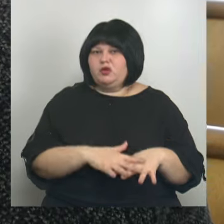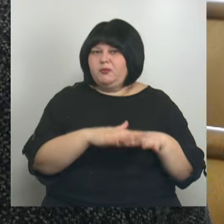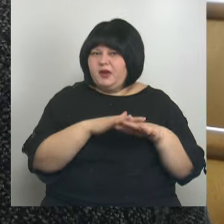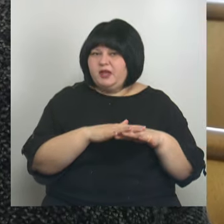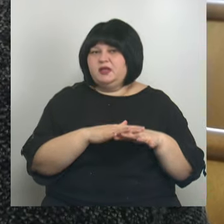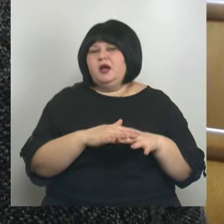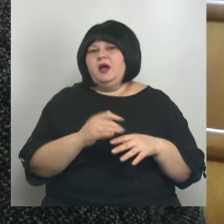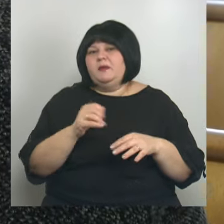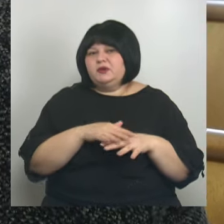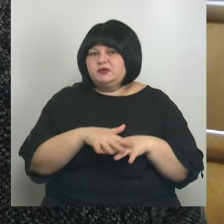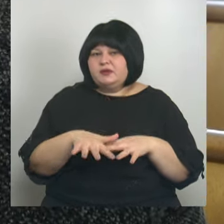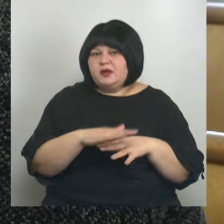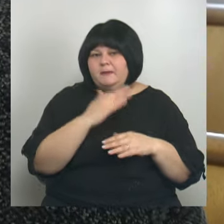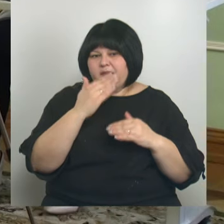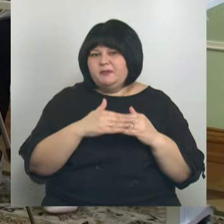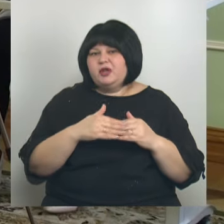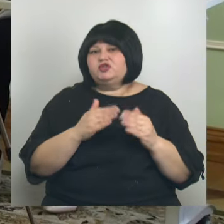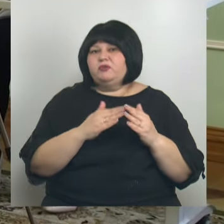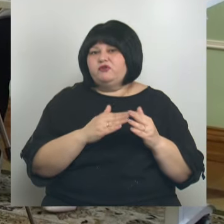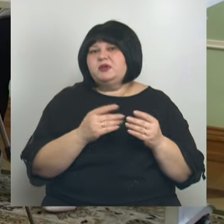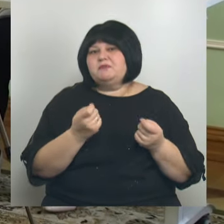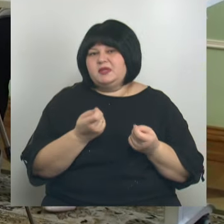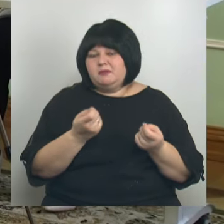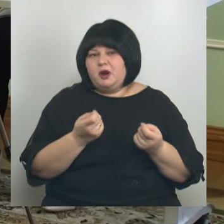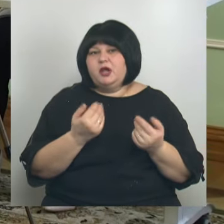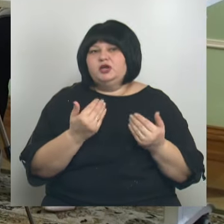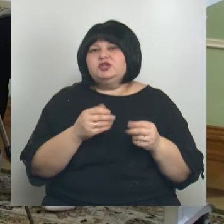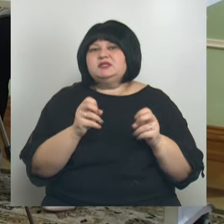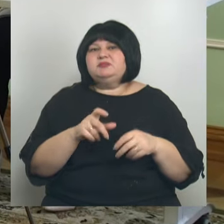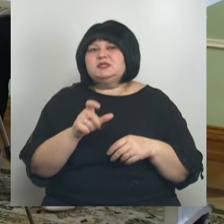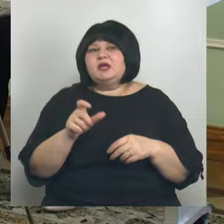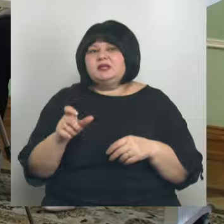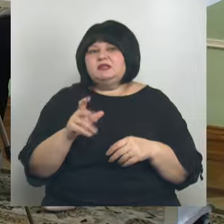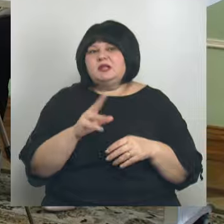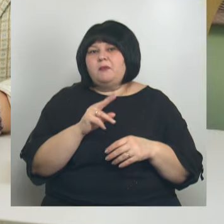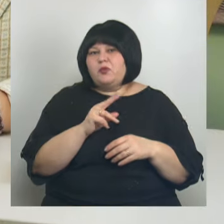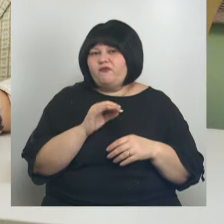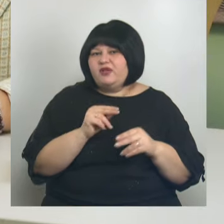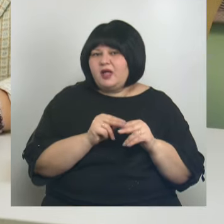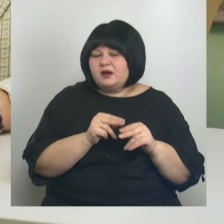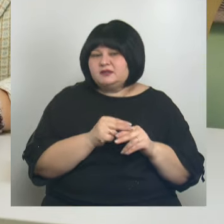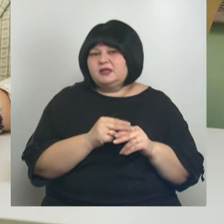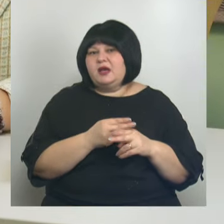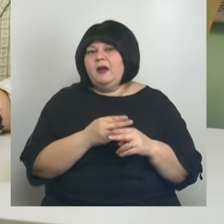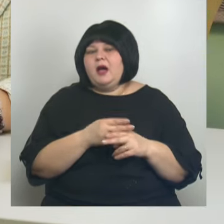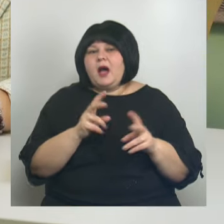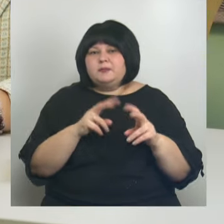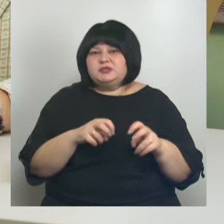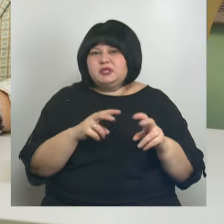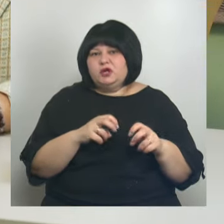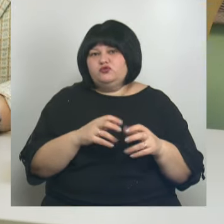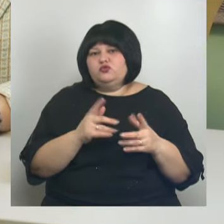инфраструктуры и прибрежных домовладений минимальны. Сейчас специалисты для профилактики аварийных ситуаций обследуют крупные